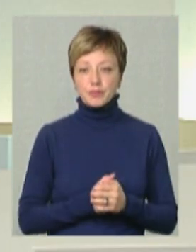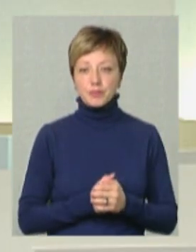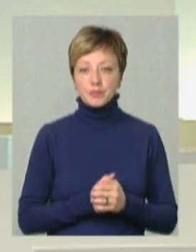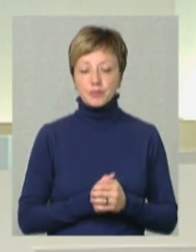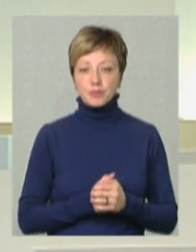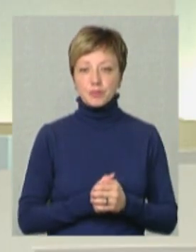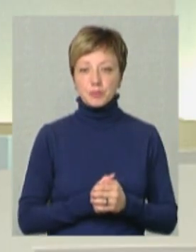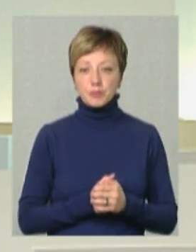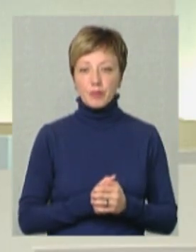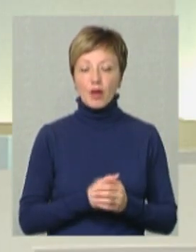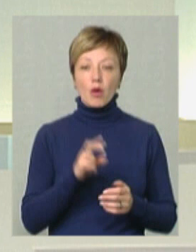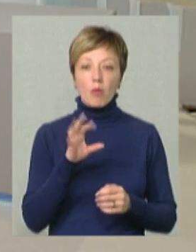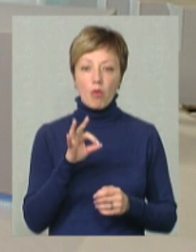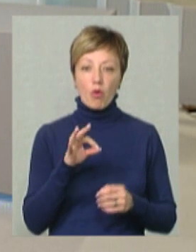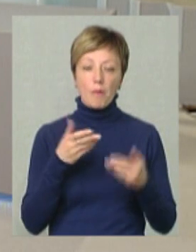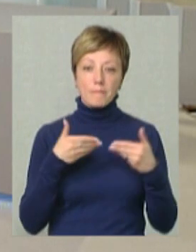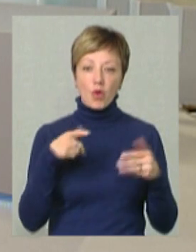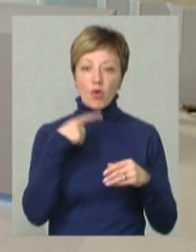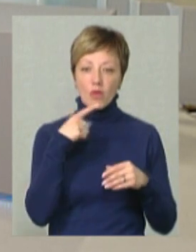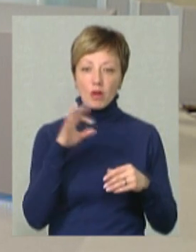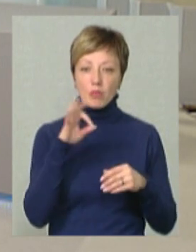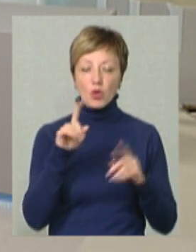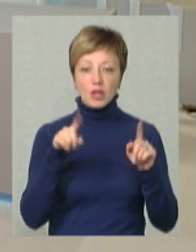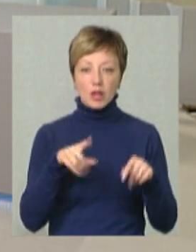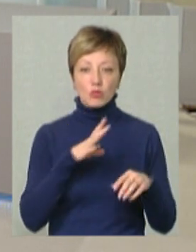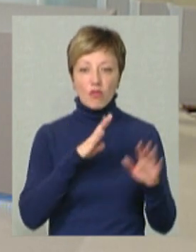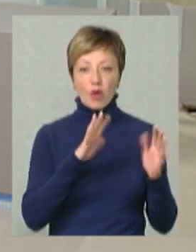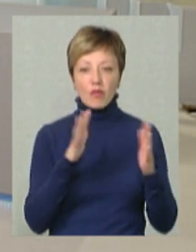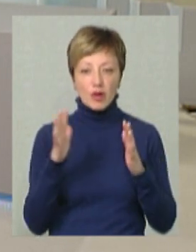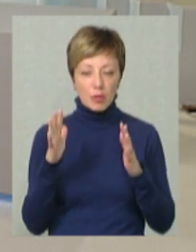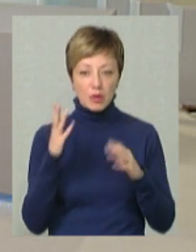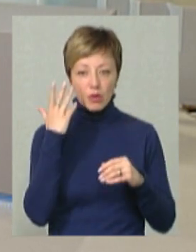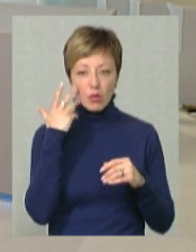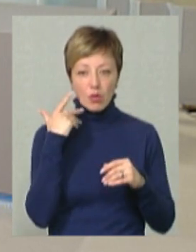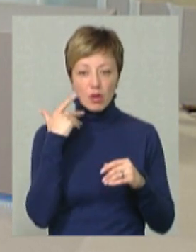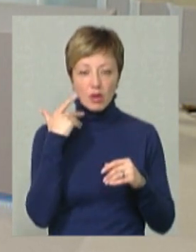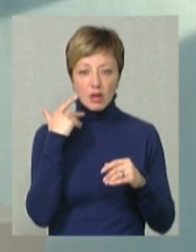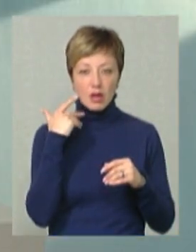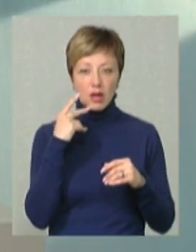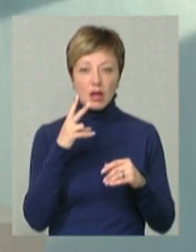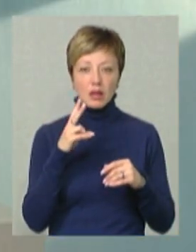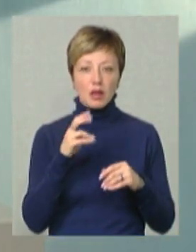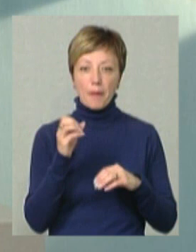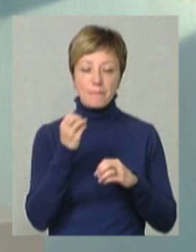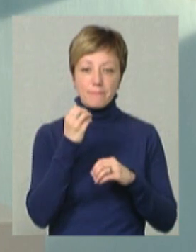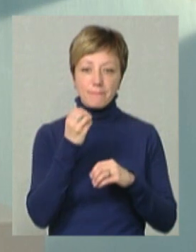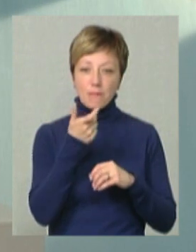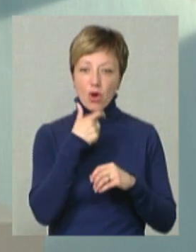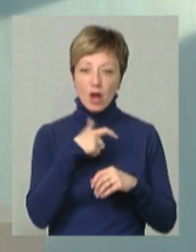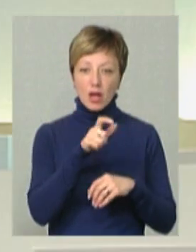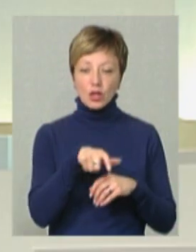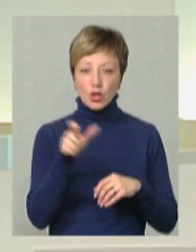Бо ми говорили про те, що бувають випадки, коли не зовсім порядні люди користуються.